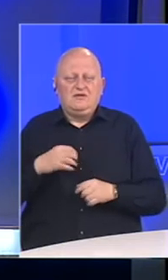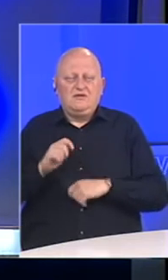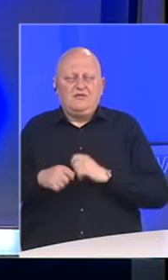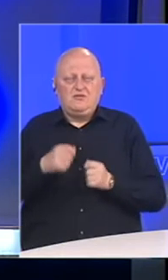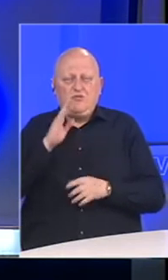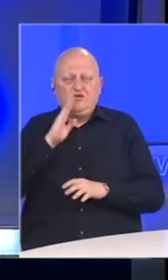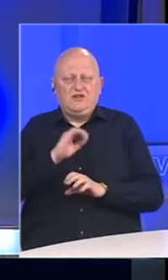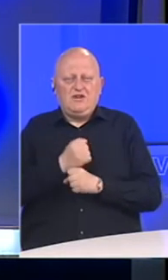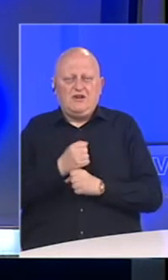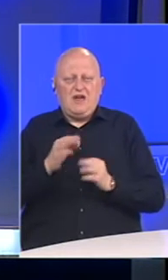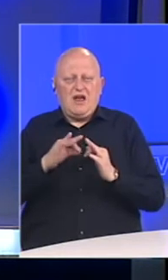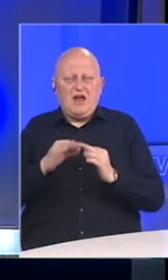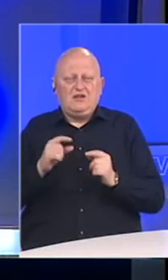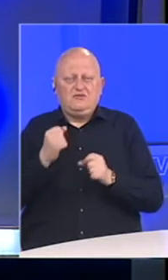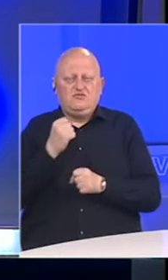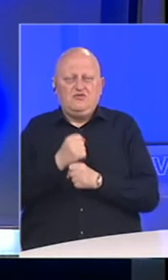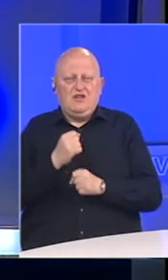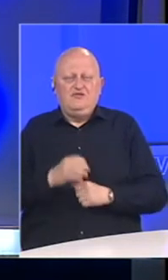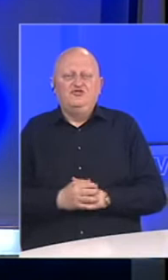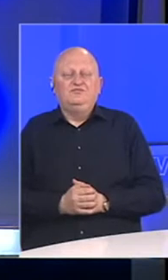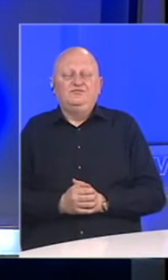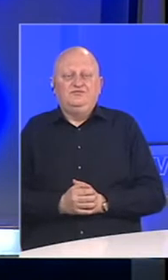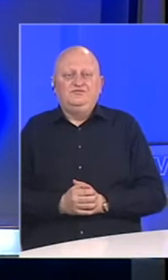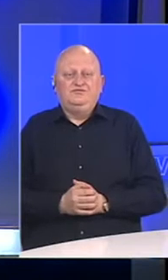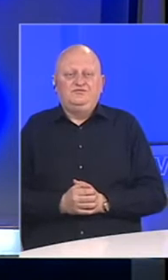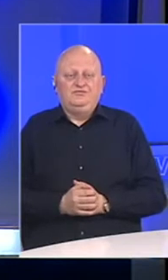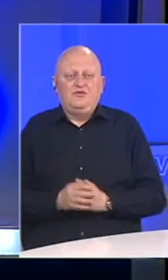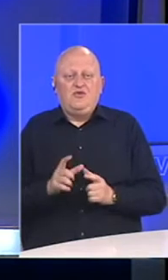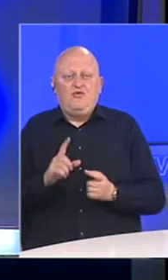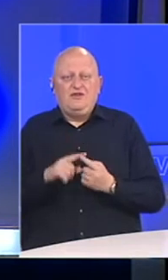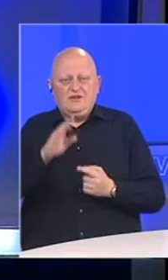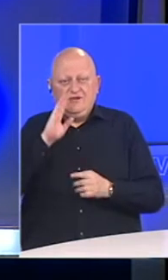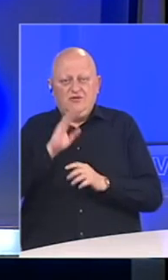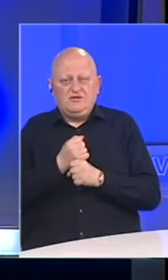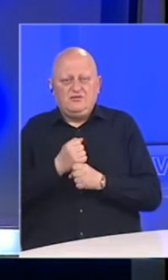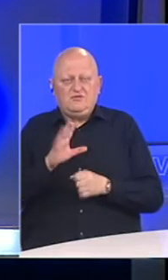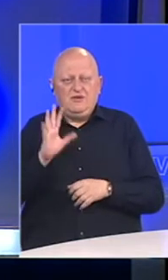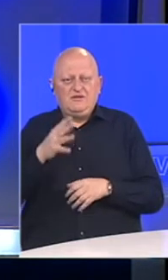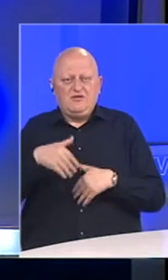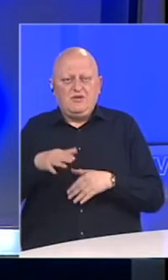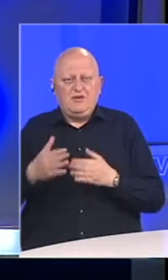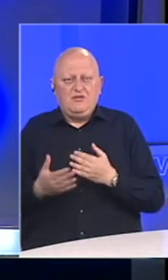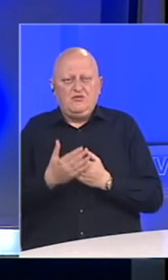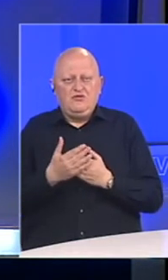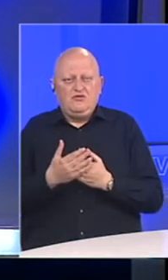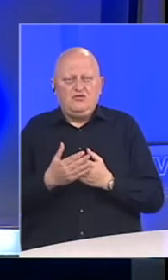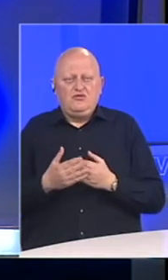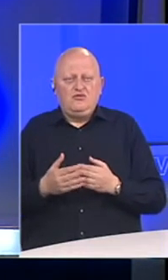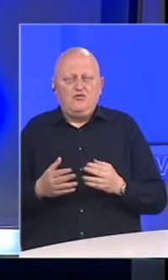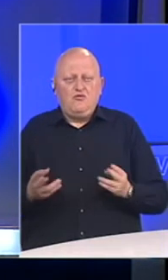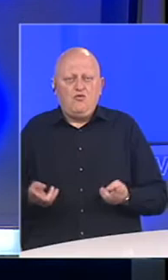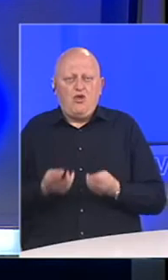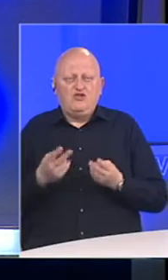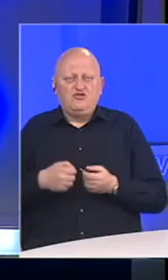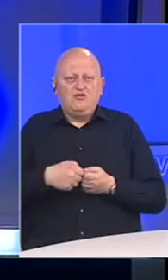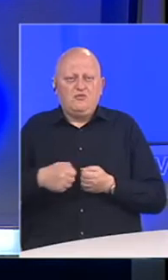poslova Bosne i Hercegovine Ankica Gudeljević. U Federaciji BiH će od 15. maja ići se ka